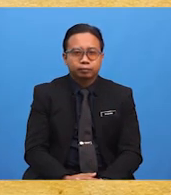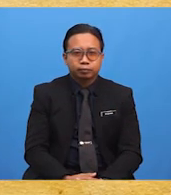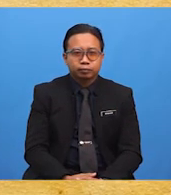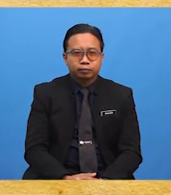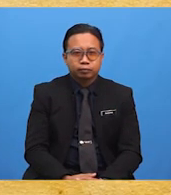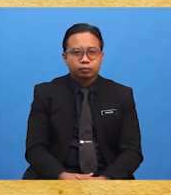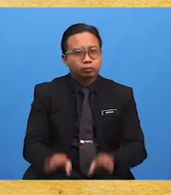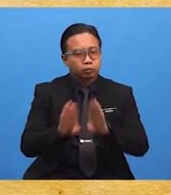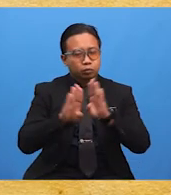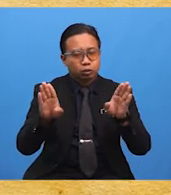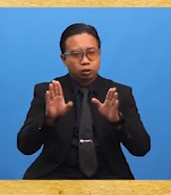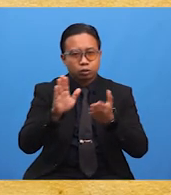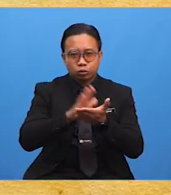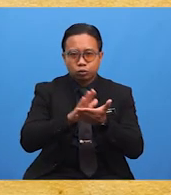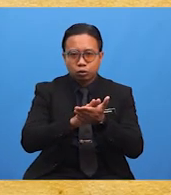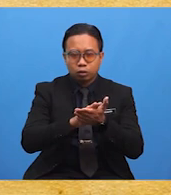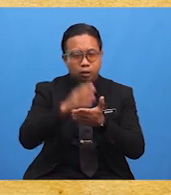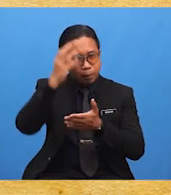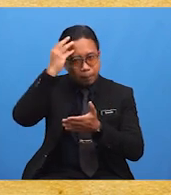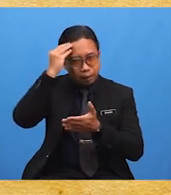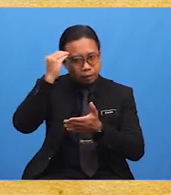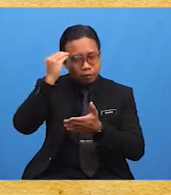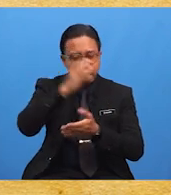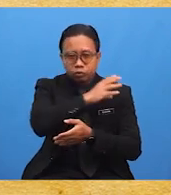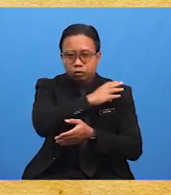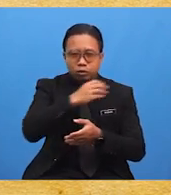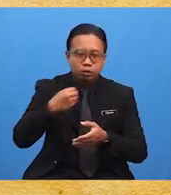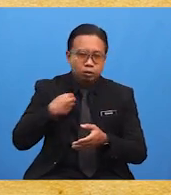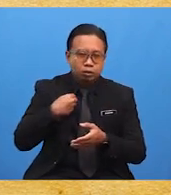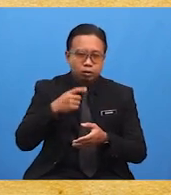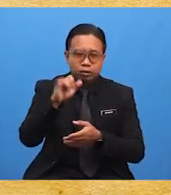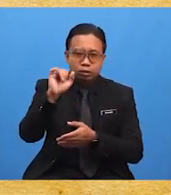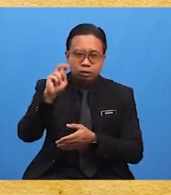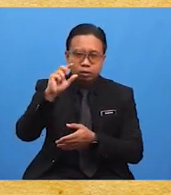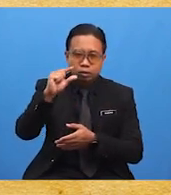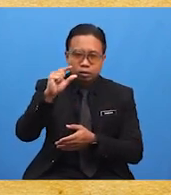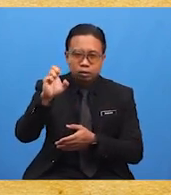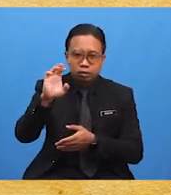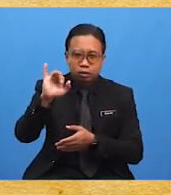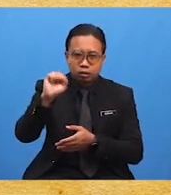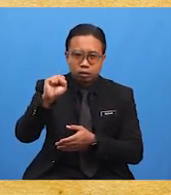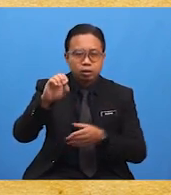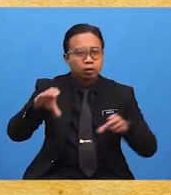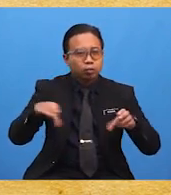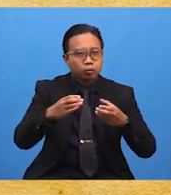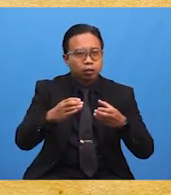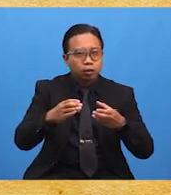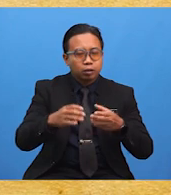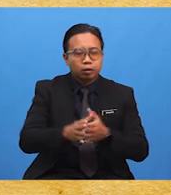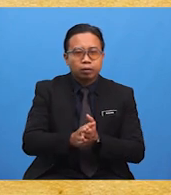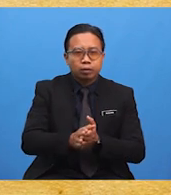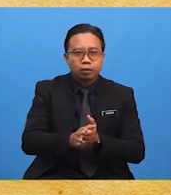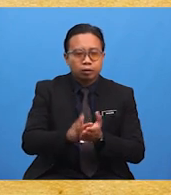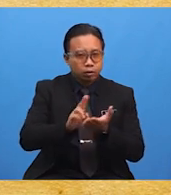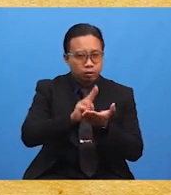Pembukaan Sekolah Vernakulah Melayu dan Aliran Inggeris menyebabkan British mendirikan beberapa buah maktab